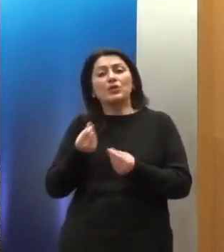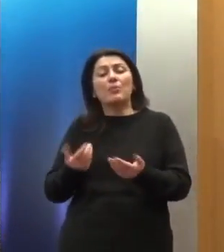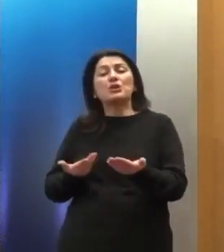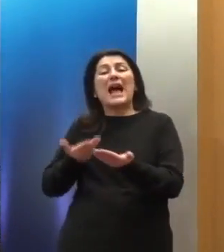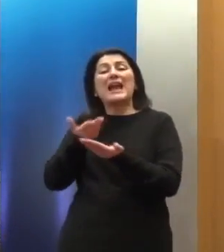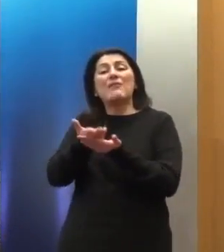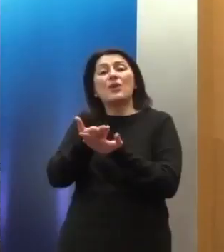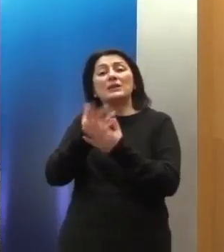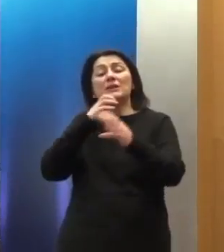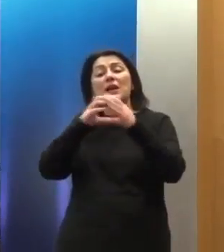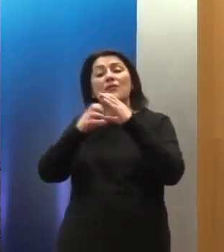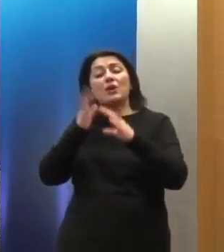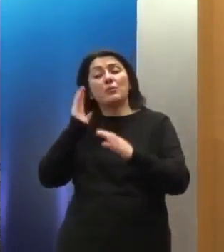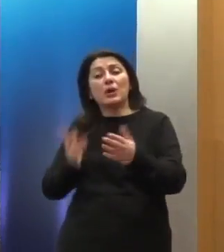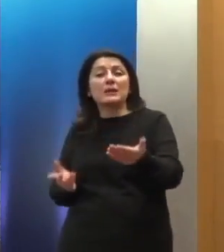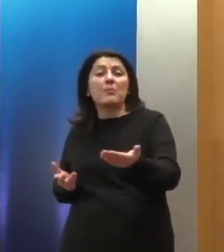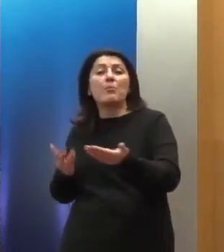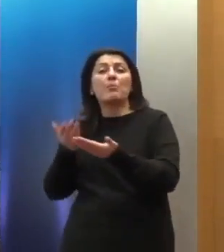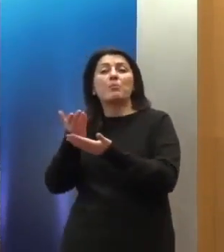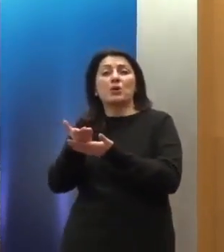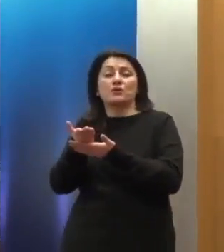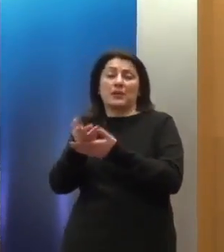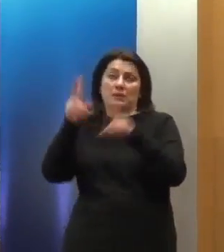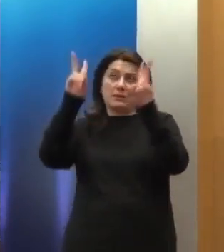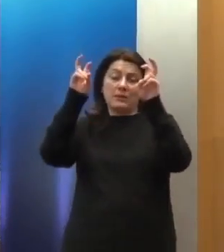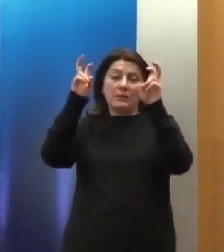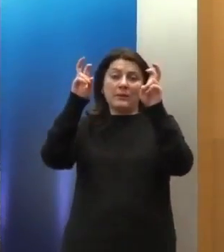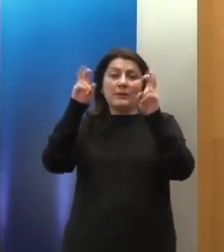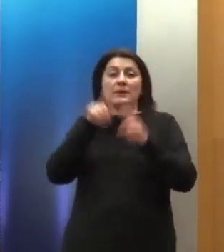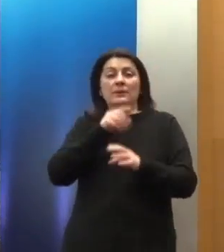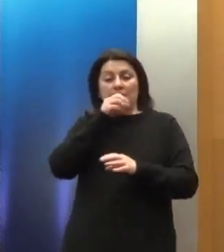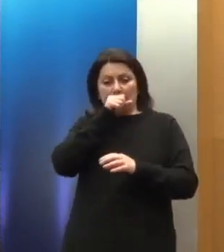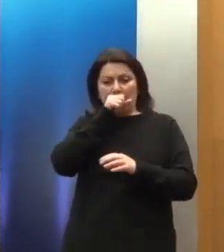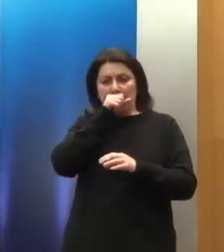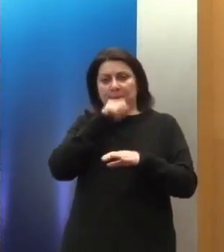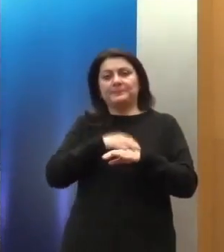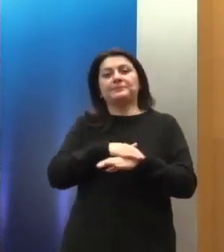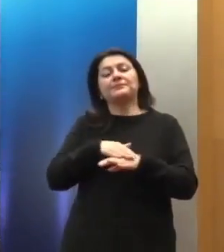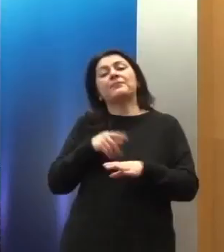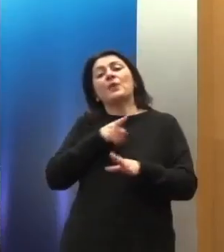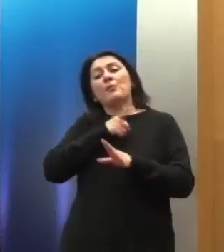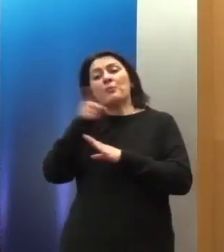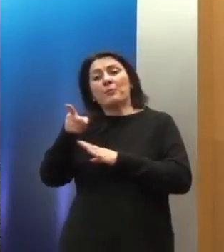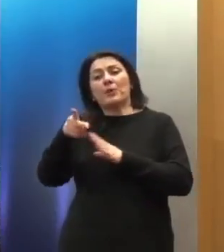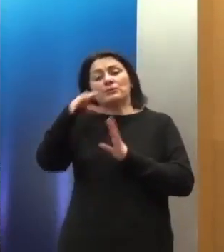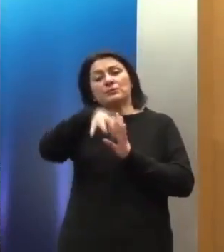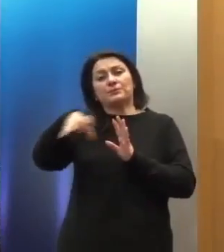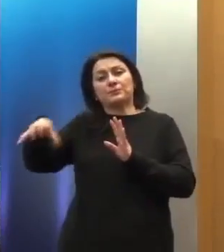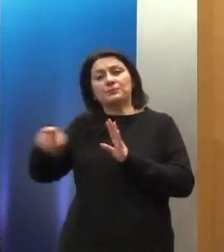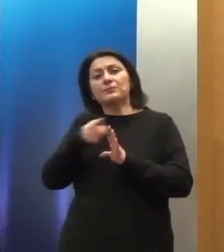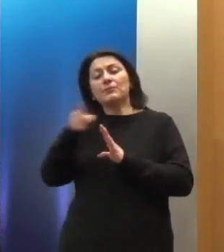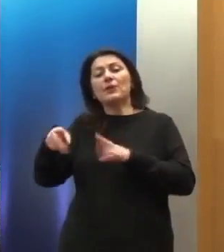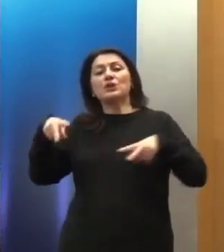communication, της προσφυγής εντός εισαγωγικών, θα μου επιτρέψετε, στα διάφορα όργανα αυτά για τα κράτη τα οποία